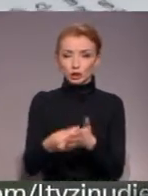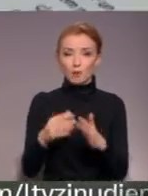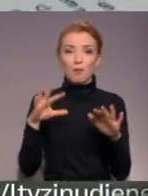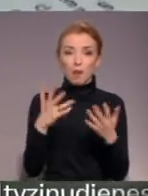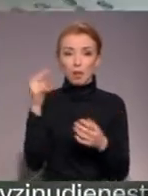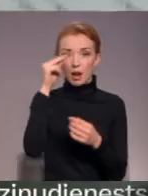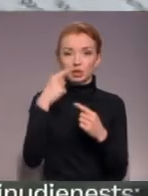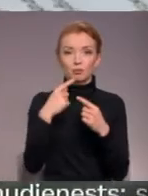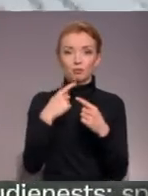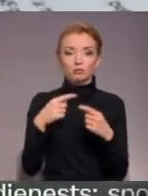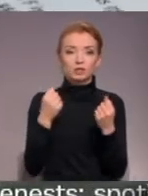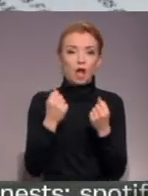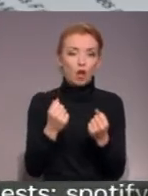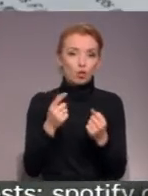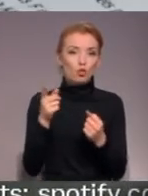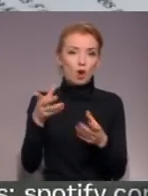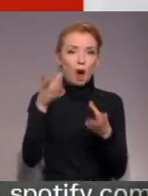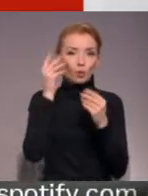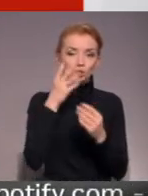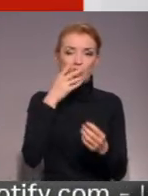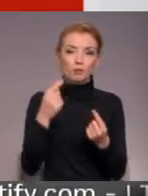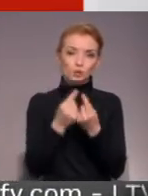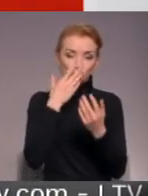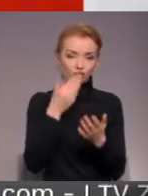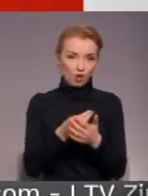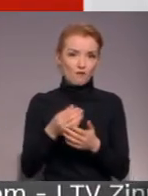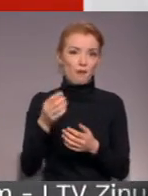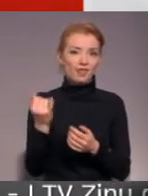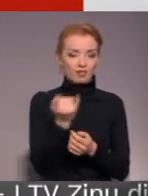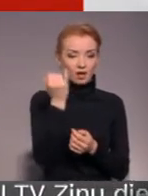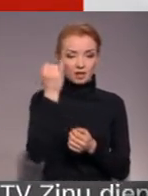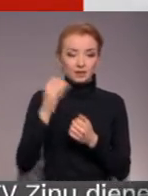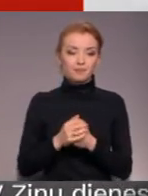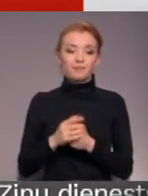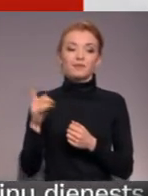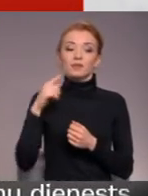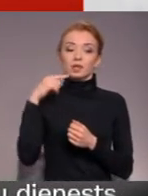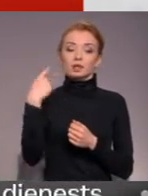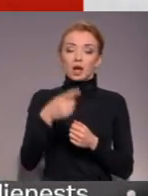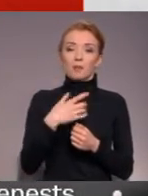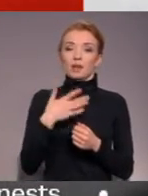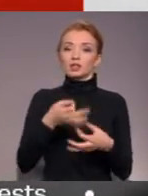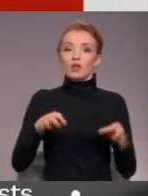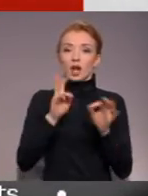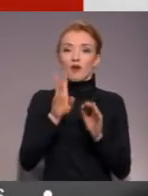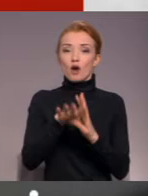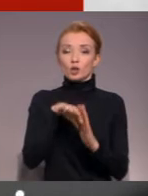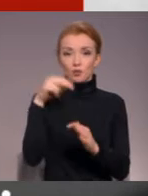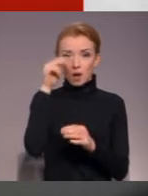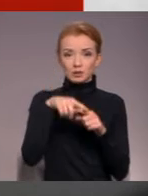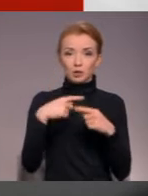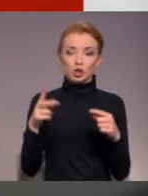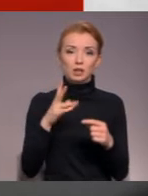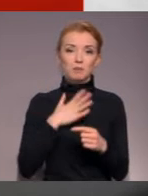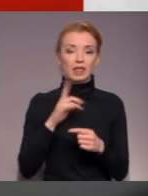mācības attura apgūs atbilstoši savām interesēm. Man tāds ir svarīgi, ka es varu izvēlēties mācību priekšmetus, kas ir tuvāki manām